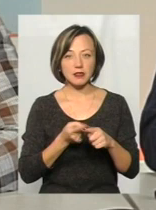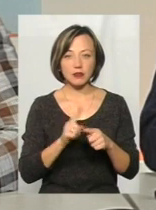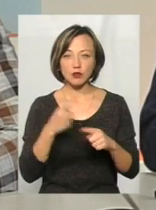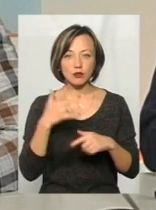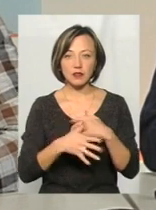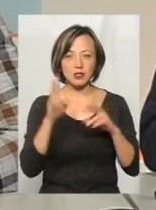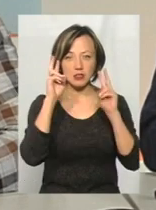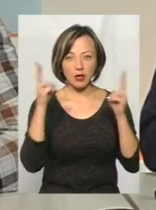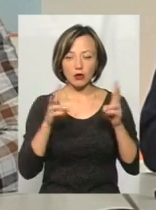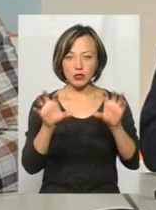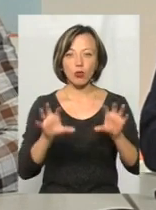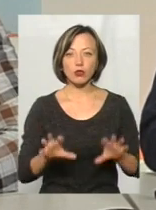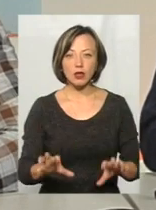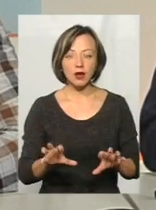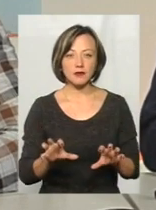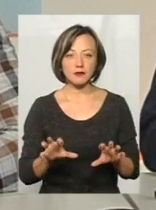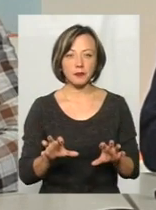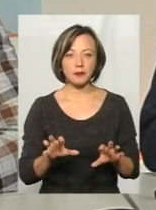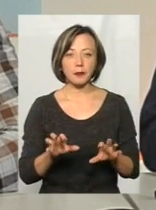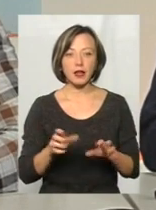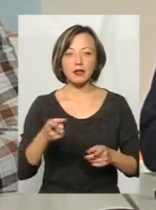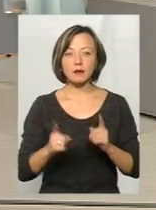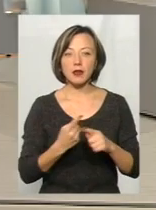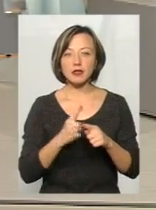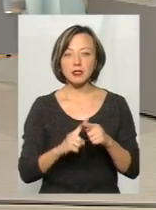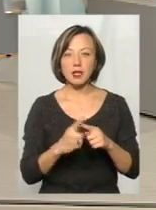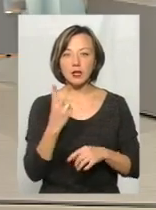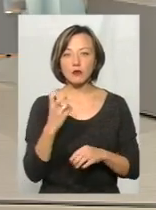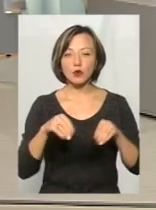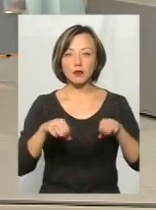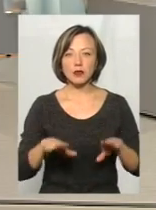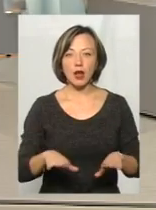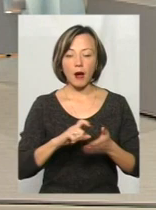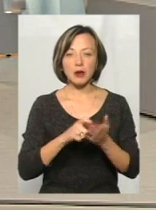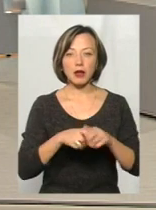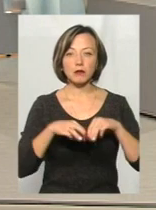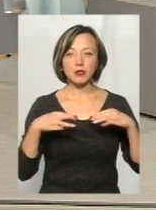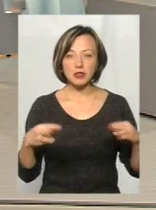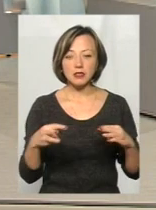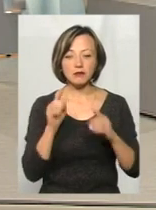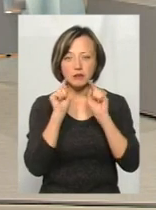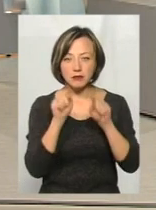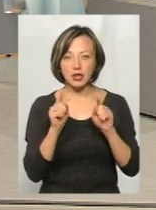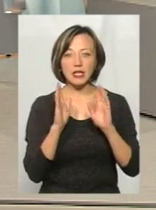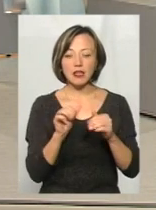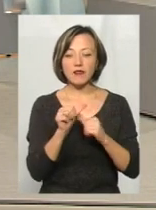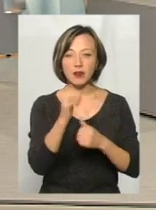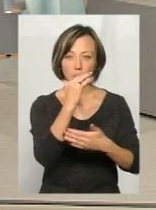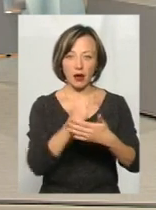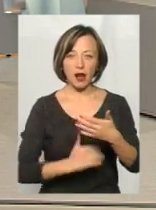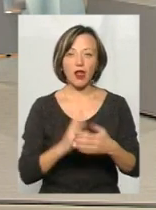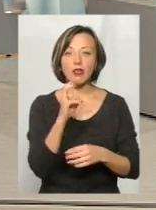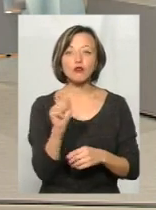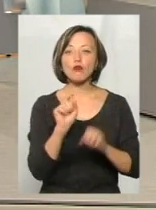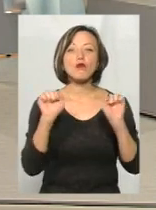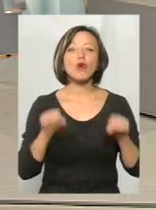розумію, що вони не знають чинного законодавства. Насправді це 200-та постанова КМУ, і вона має цільовий характер. Тобто там є виключний перелік, на